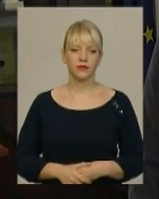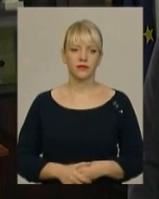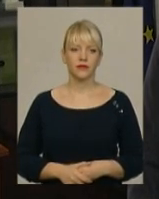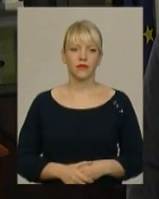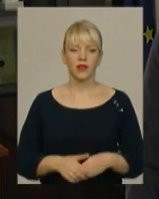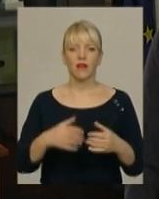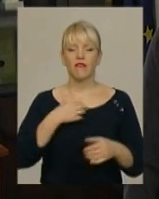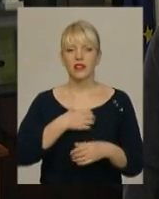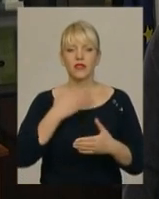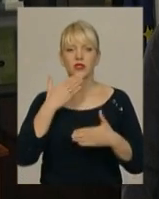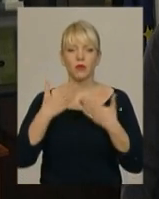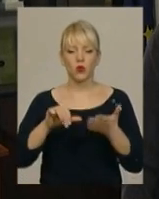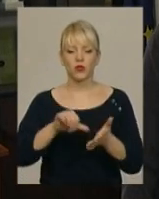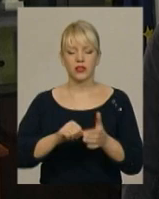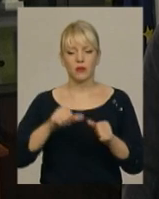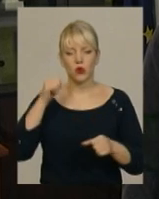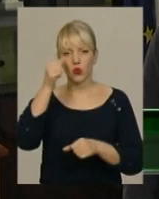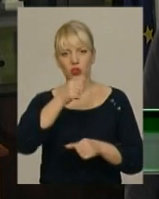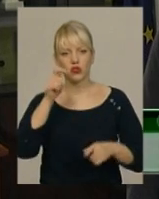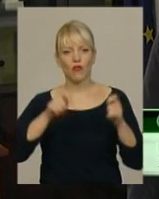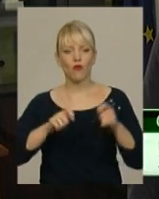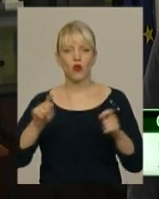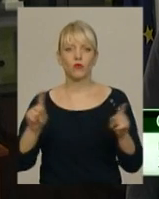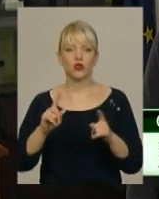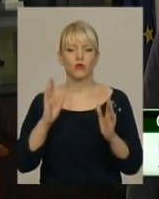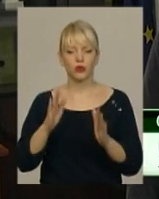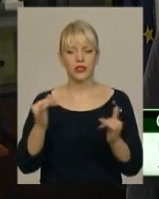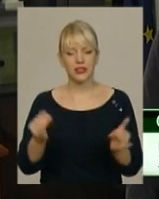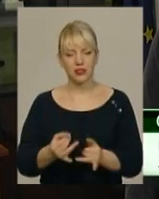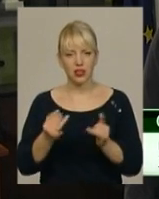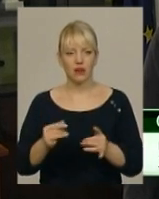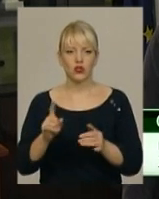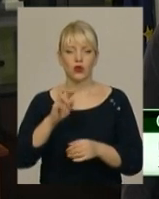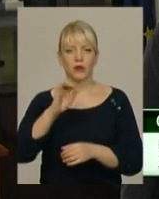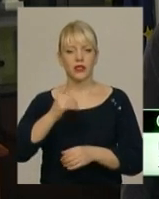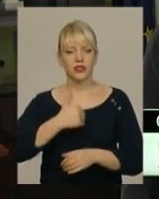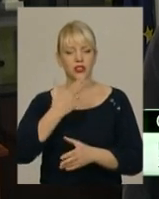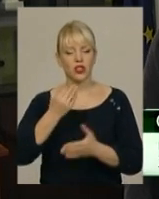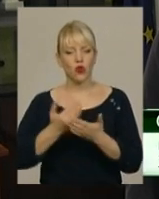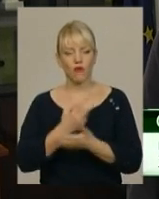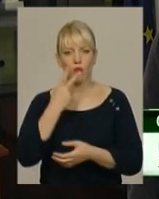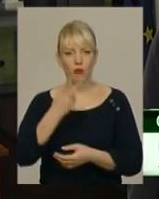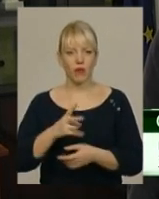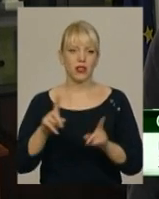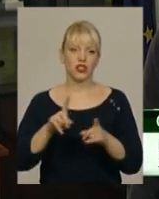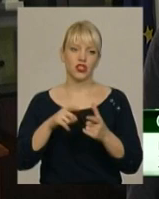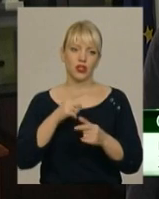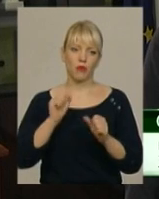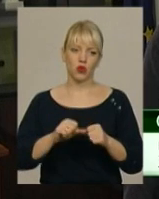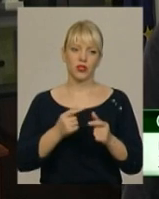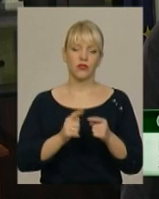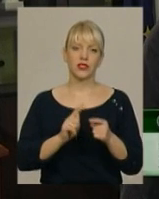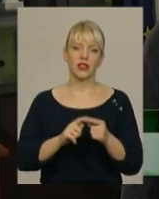Важливо запитати учасників минулорічного форуму, що буде цікаво, що вони хотіли б побачити нового, чи можливо цей форум